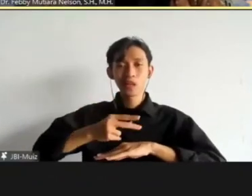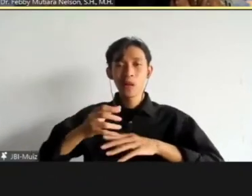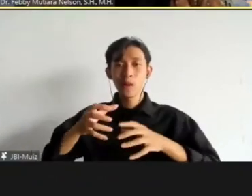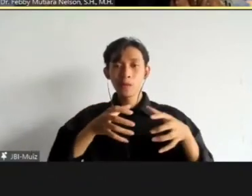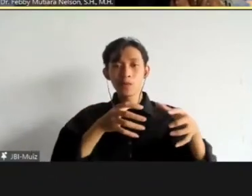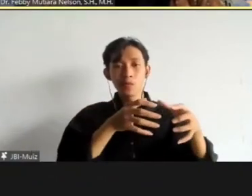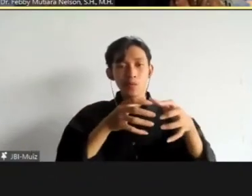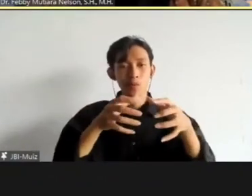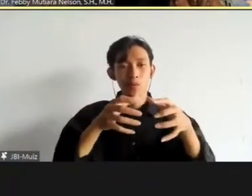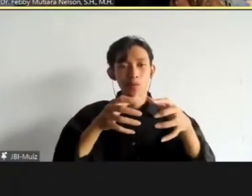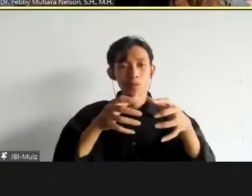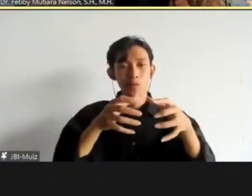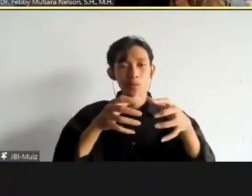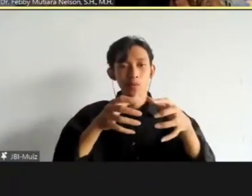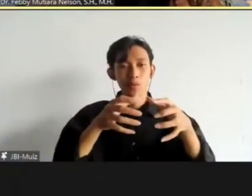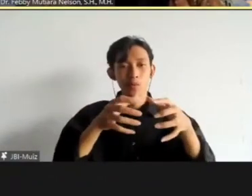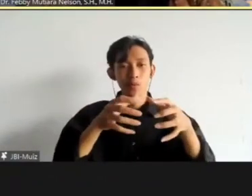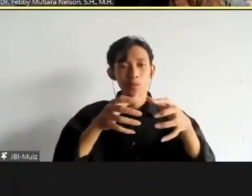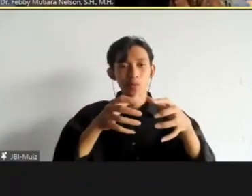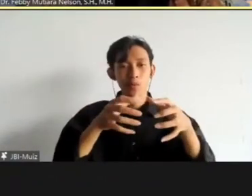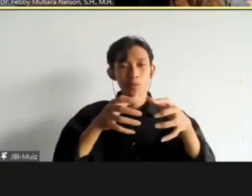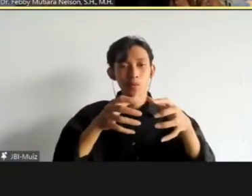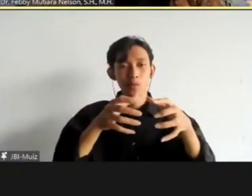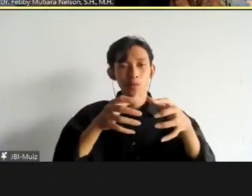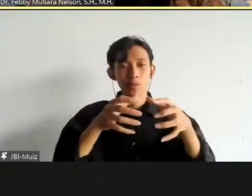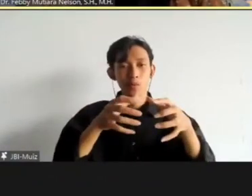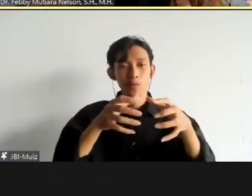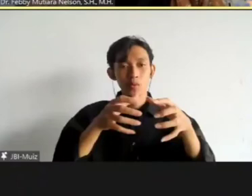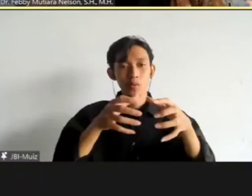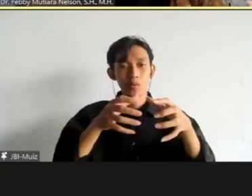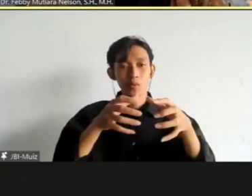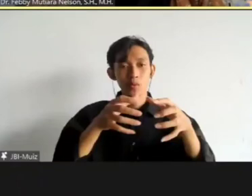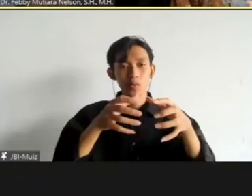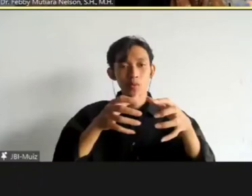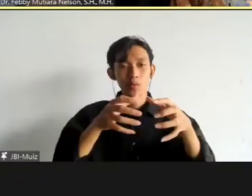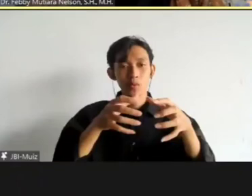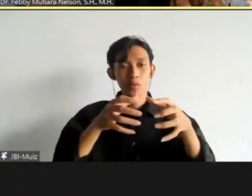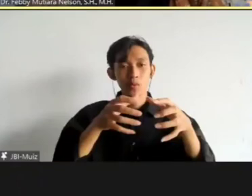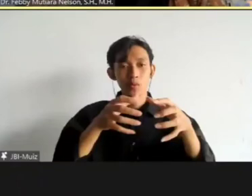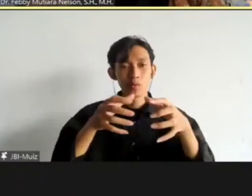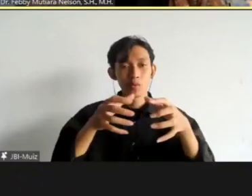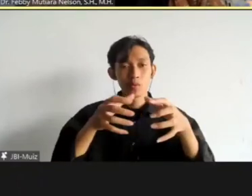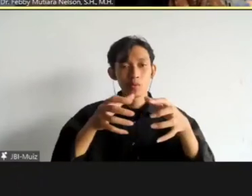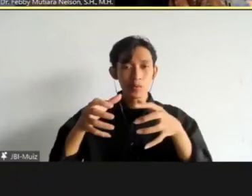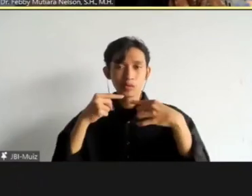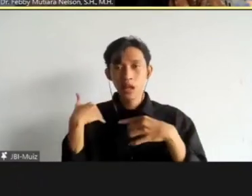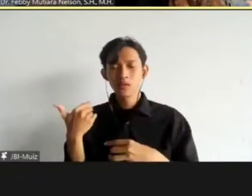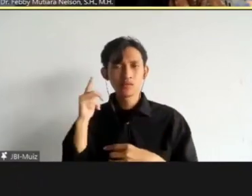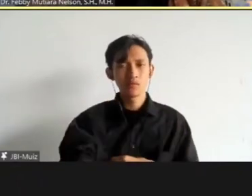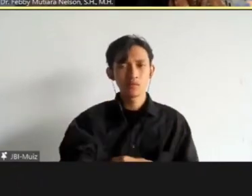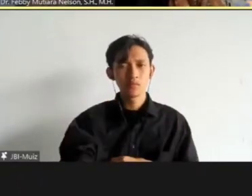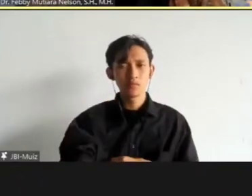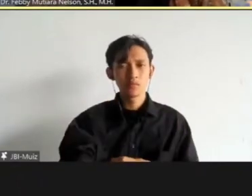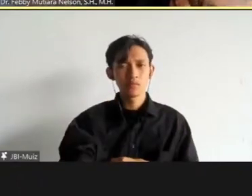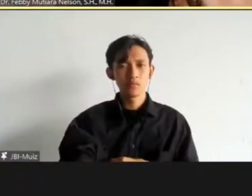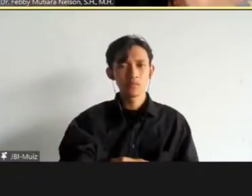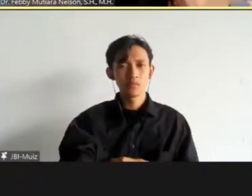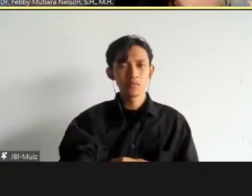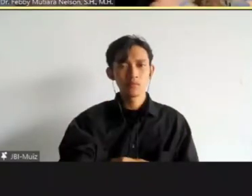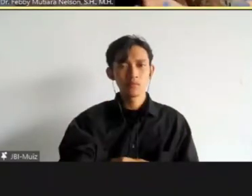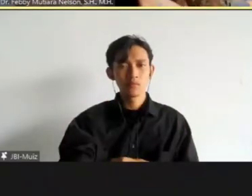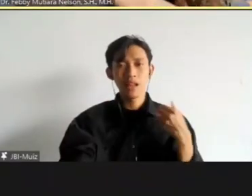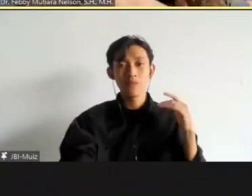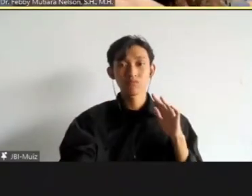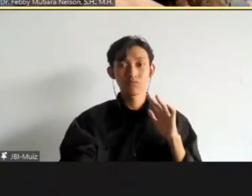bargain itu ada beberapa macam di dalam prakteknya. Dan di dalam video tadi kita bisa melihat bahwa yang di bargain di dalam contoh